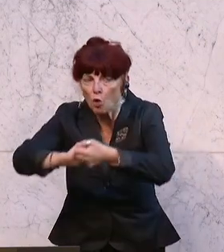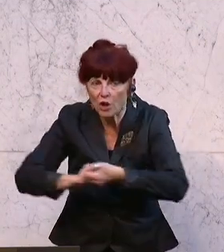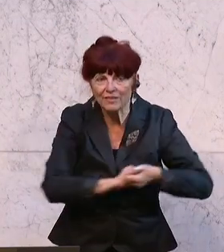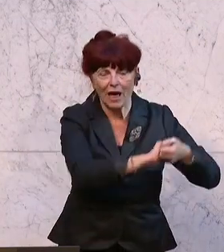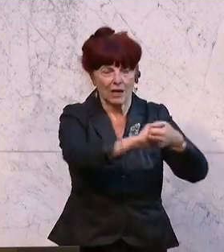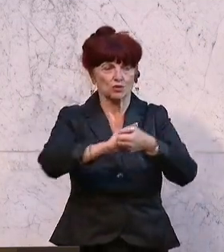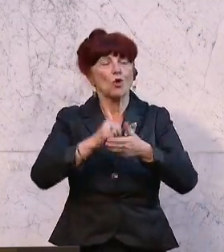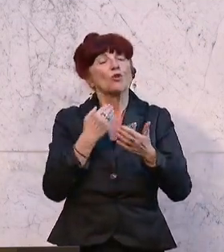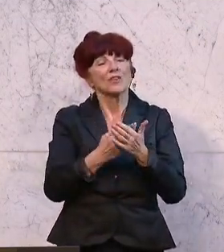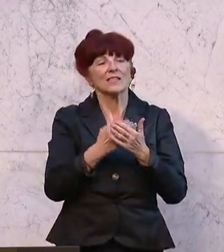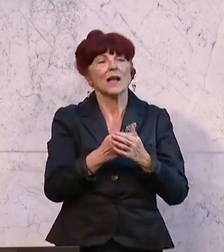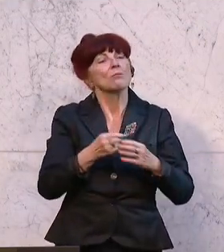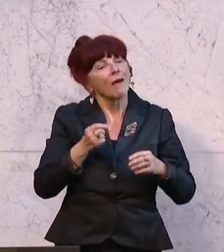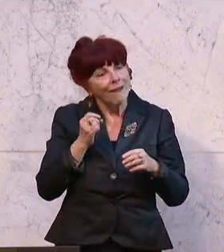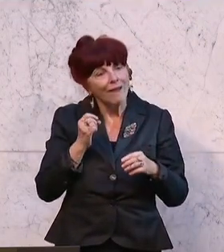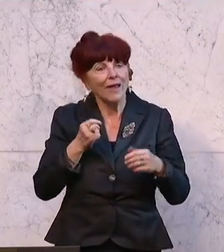herzliches Glück auf.